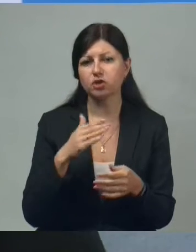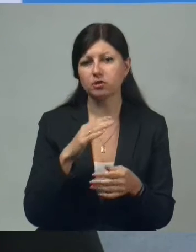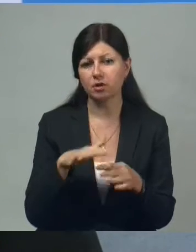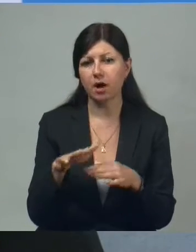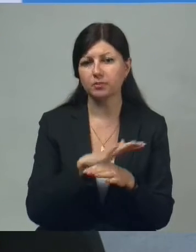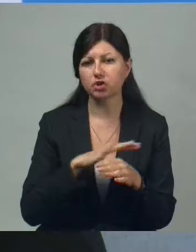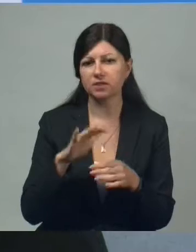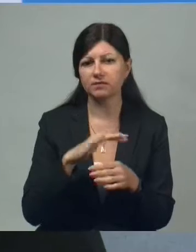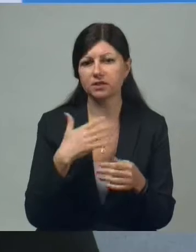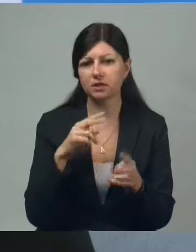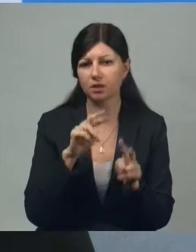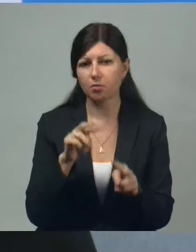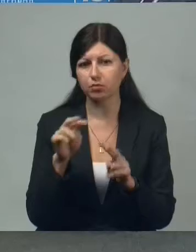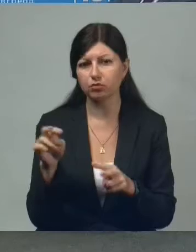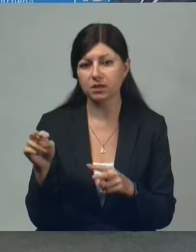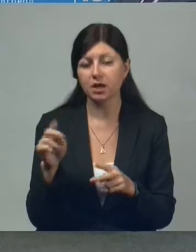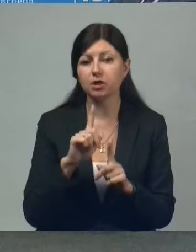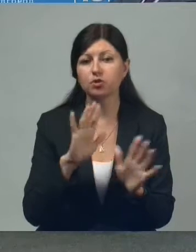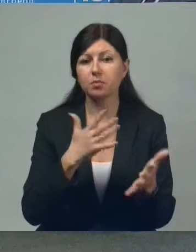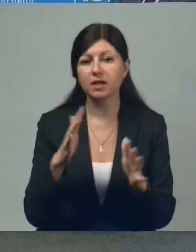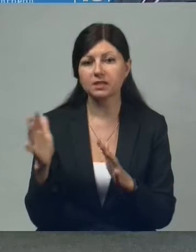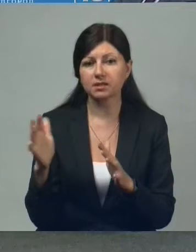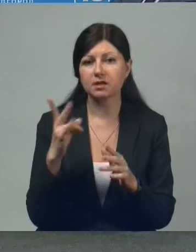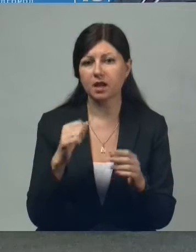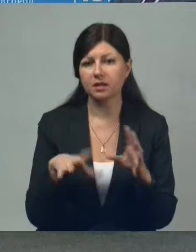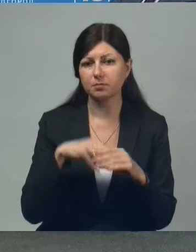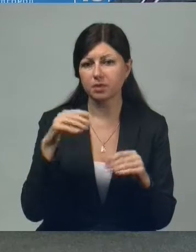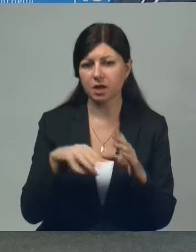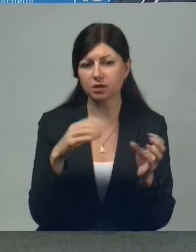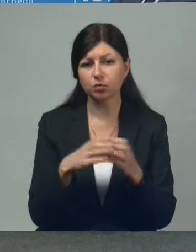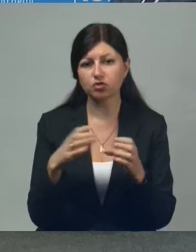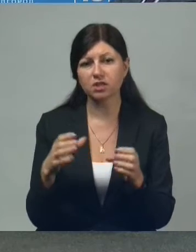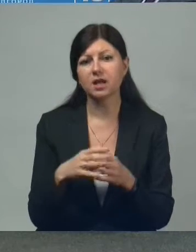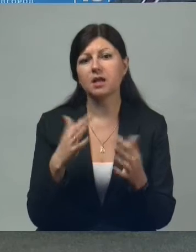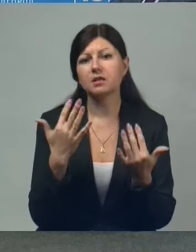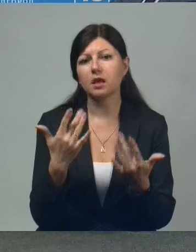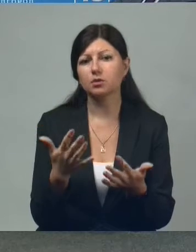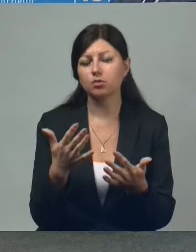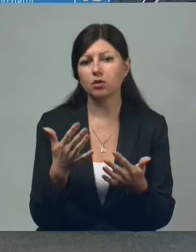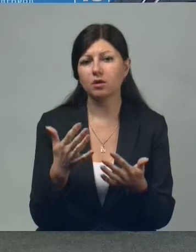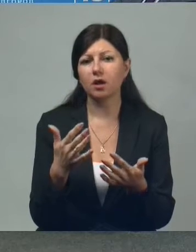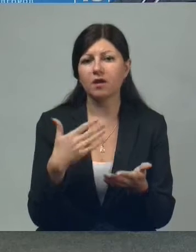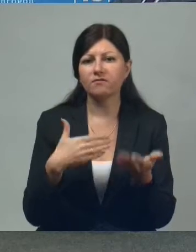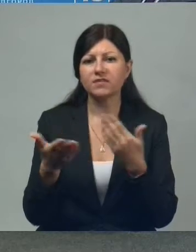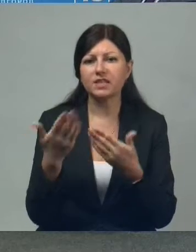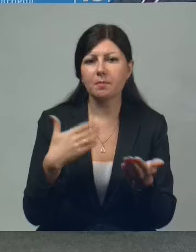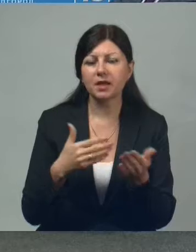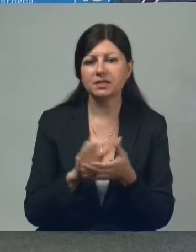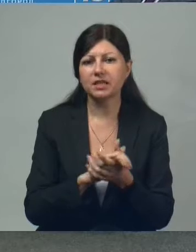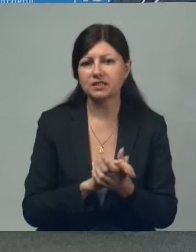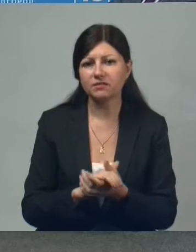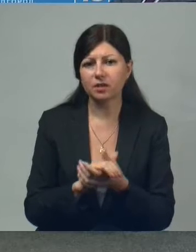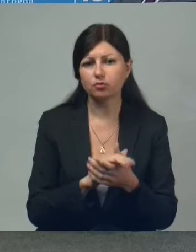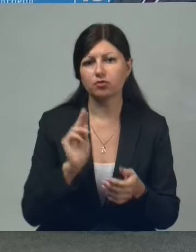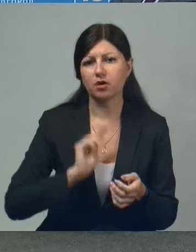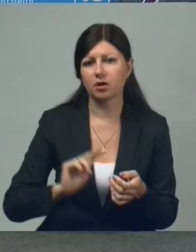И в целом все то, что происходило на избирательных участках, насколько во взаимодействии, в содружестве